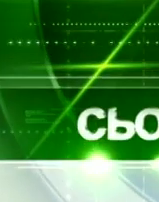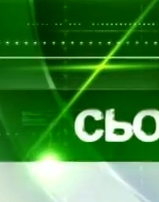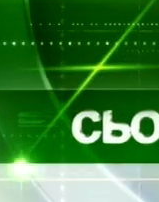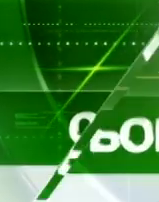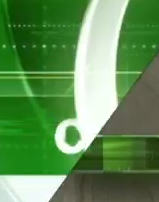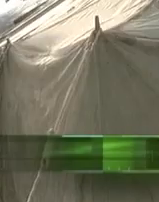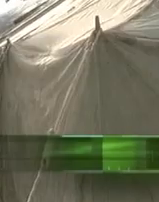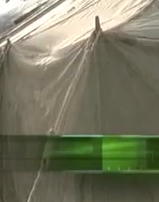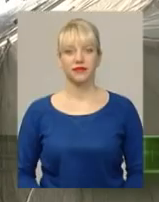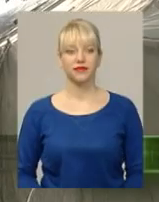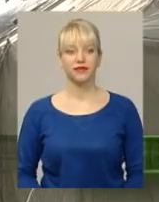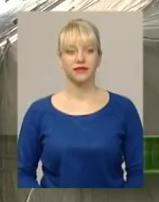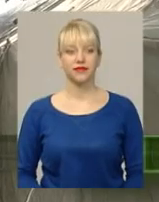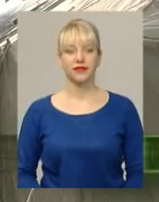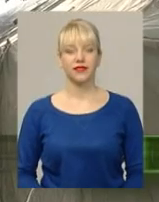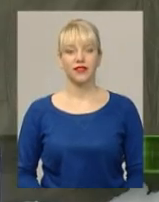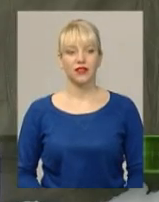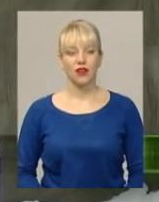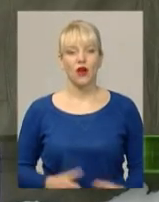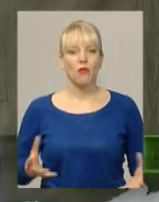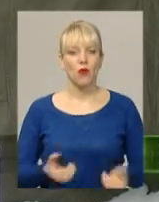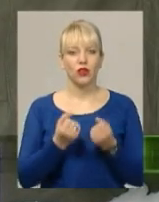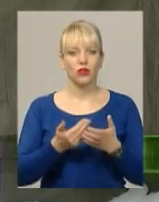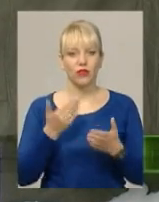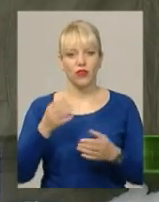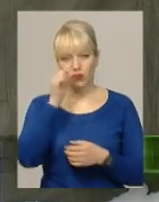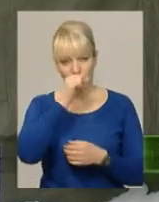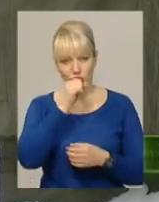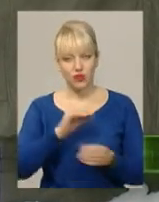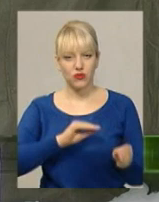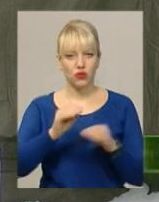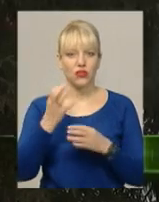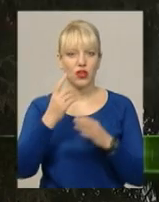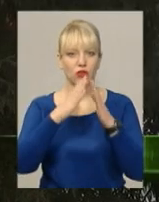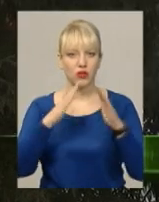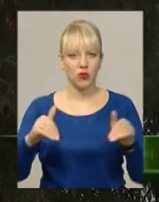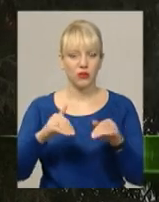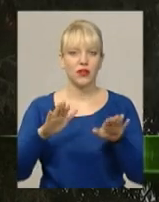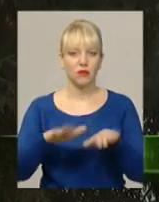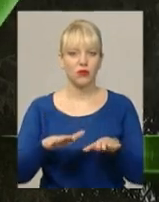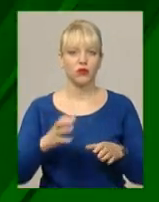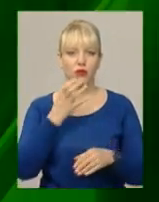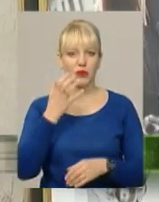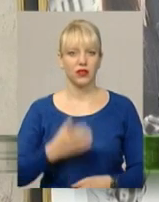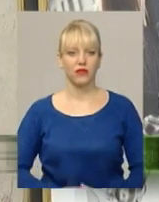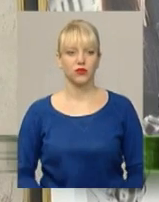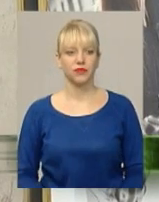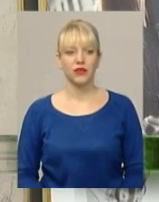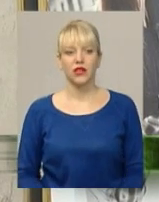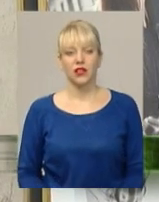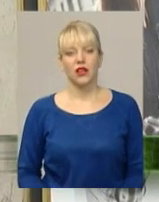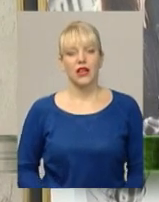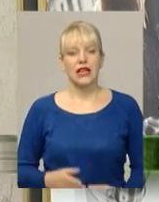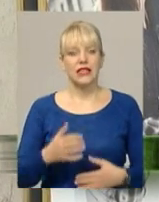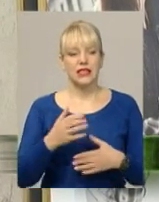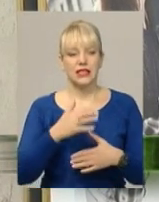Музика Порятунок від морозу у Хмельницькому встановили ще один мобільний пункт обігріву. Серед містя